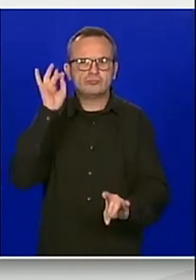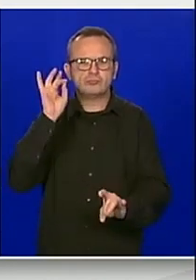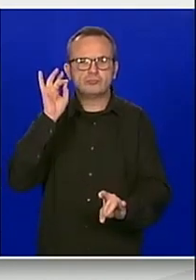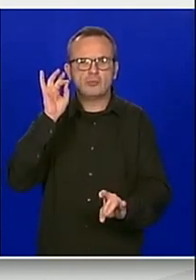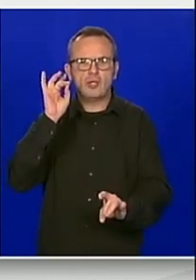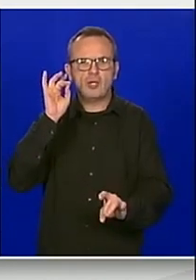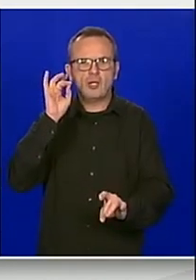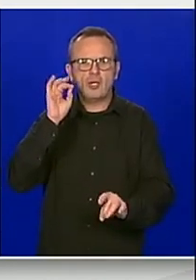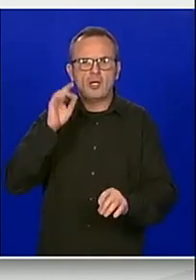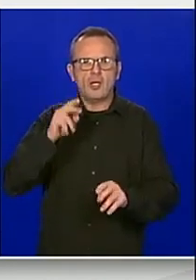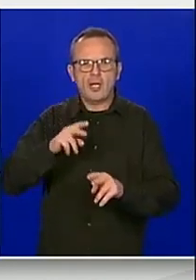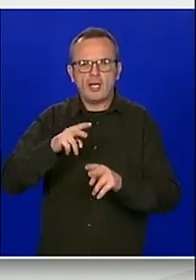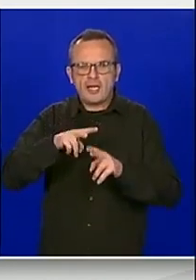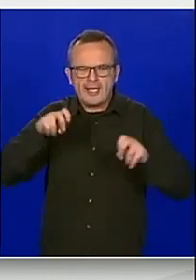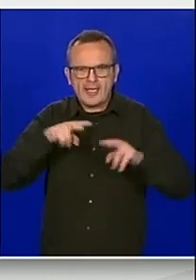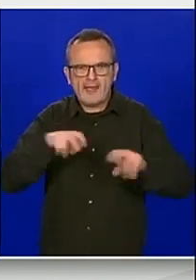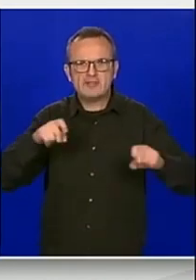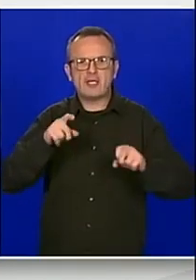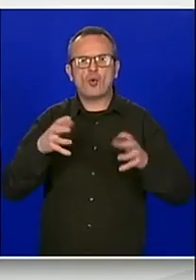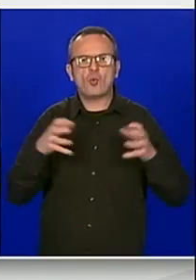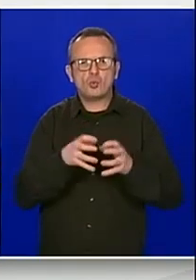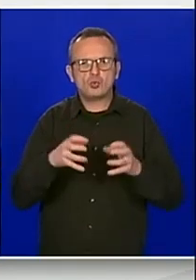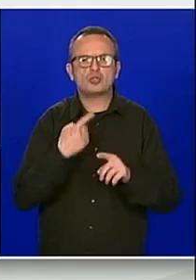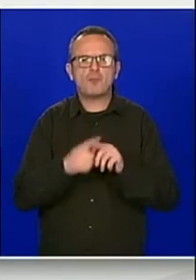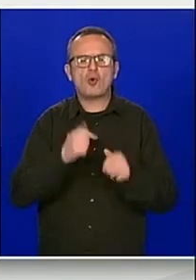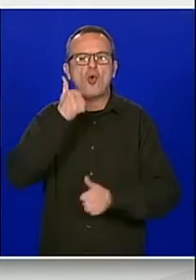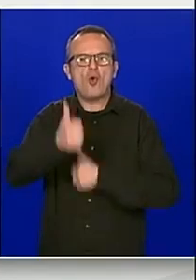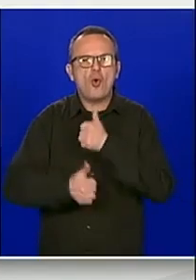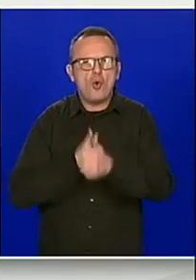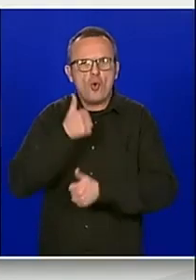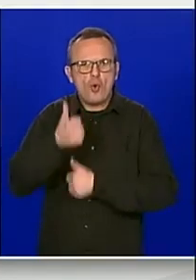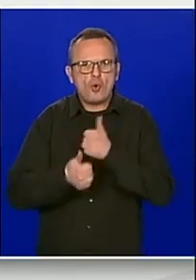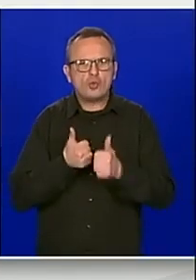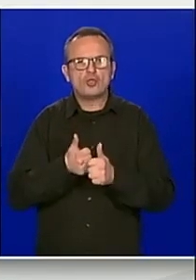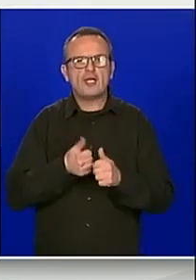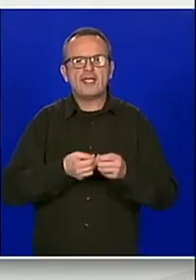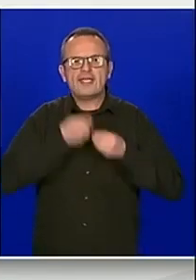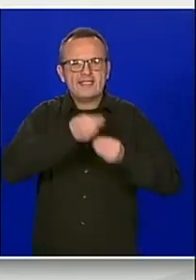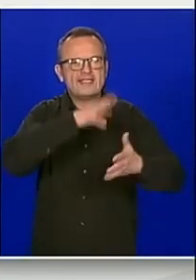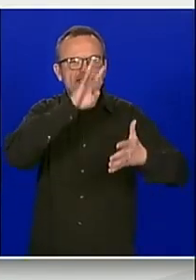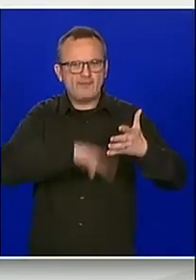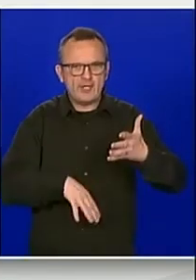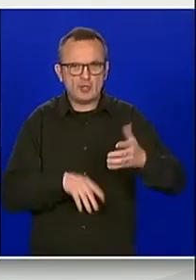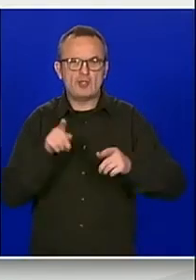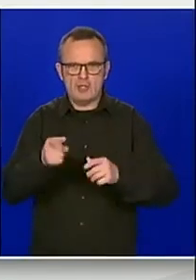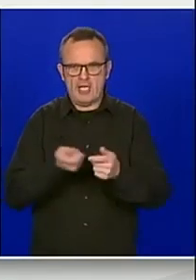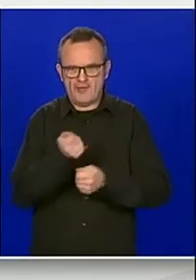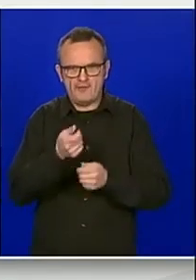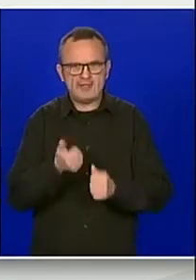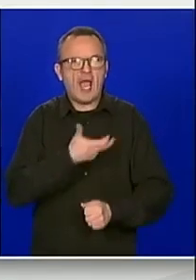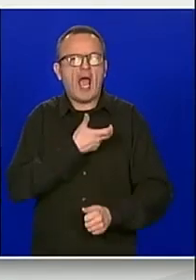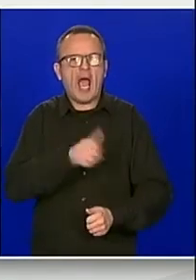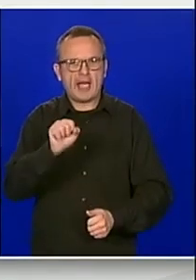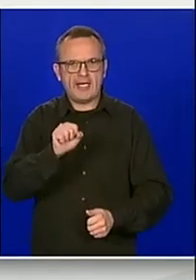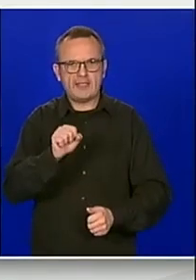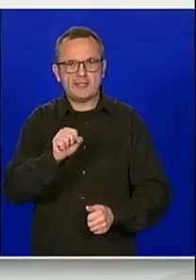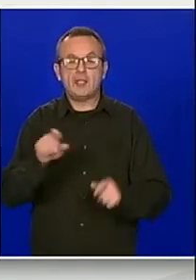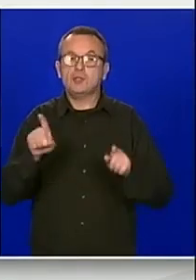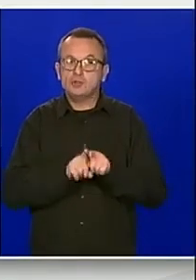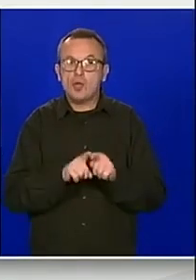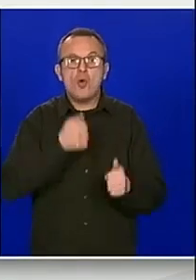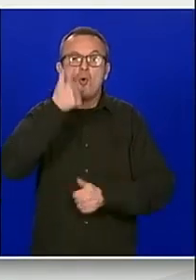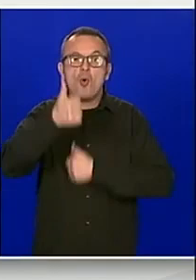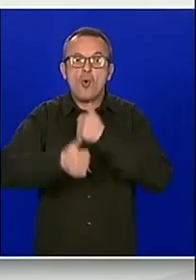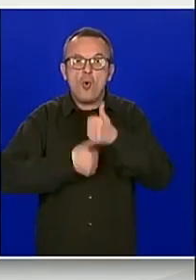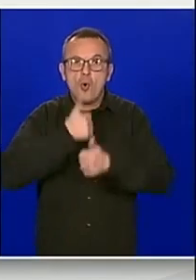revizorskog društva za reviziju godišnjih financijskih izvještaja Finanske agencije i konsolidiranih godišnjih financijskih